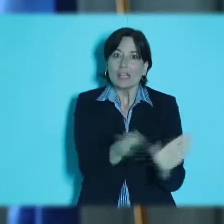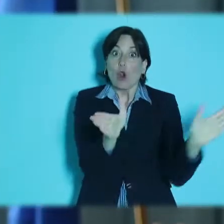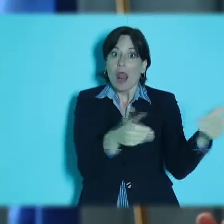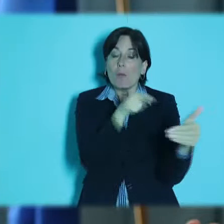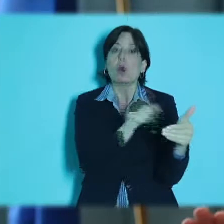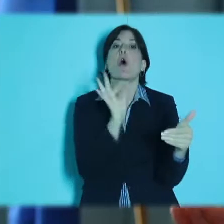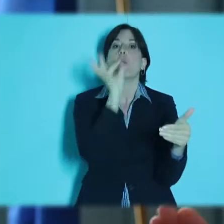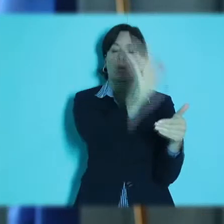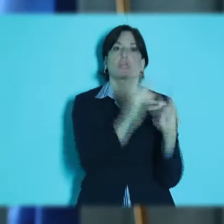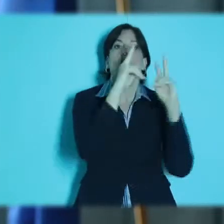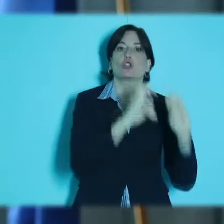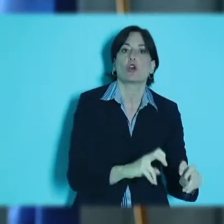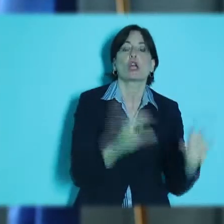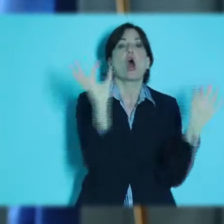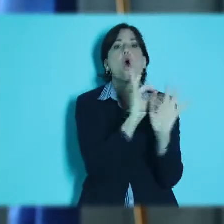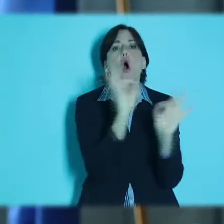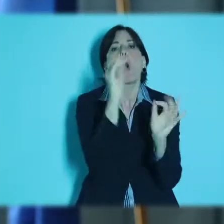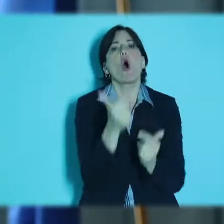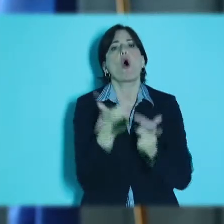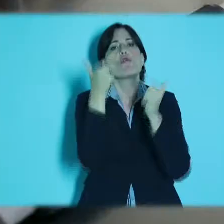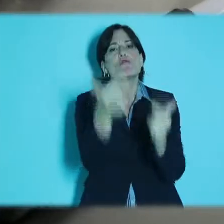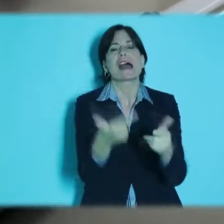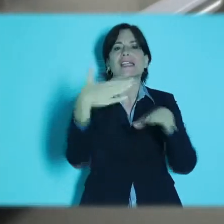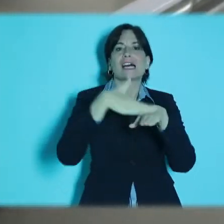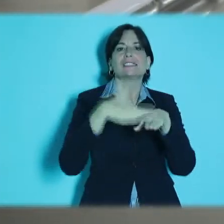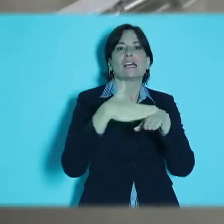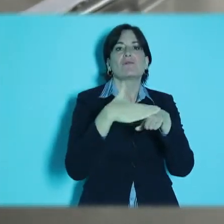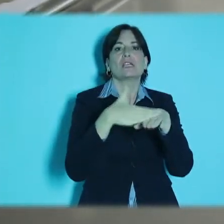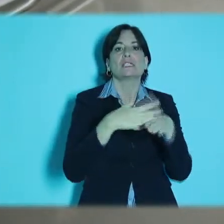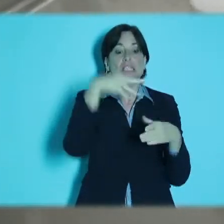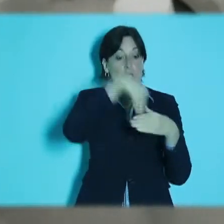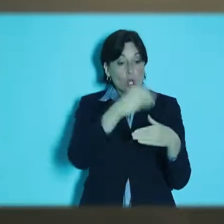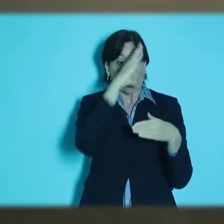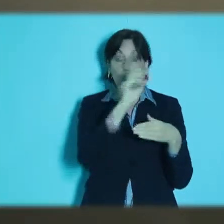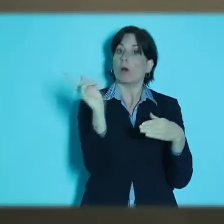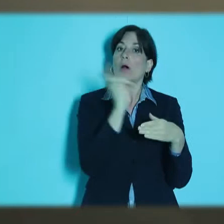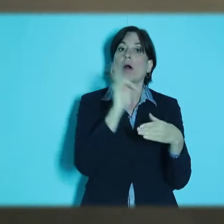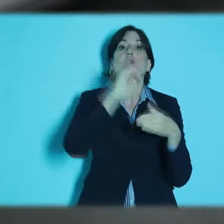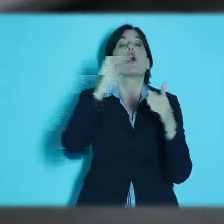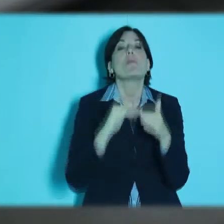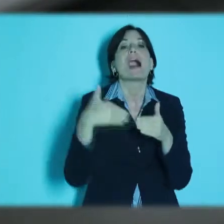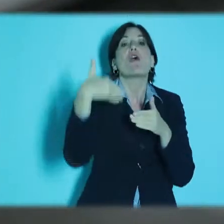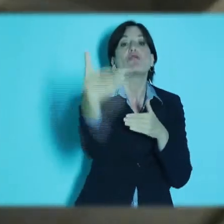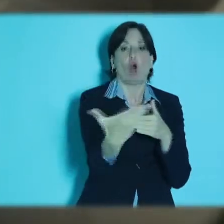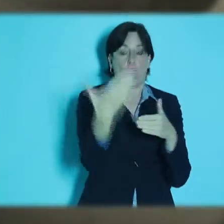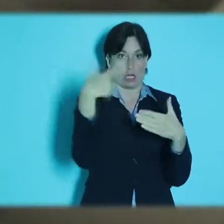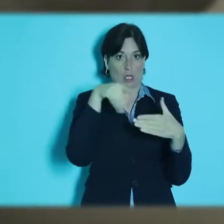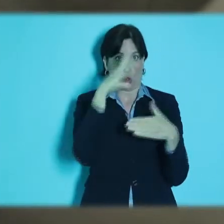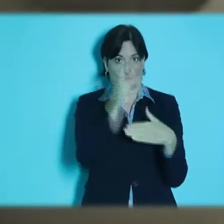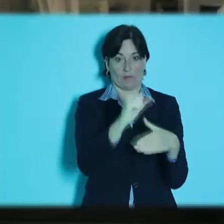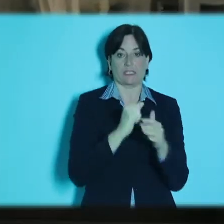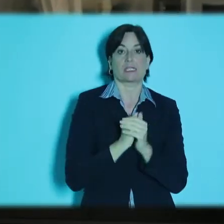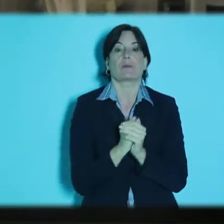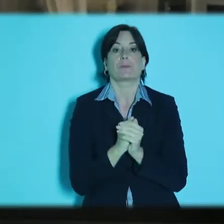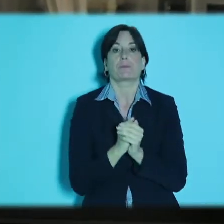destinati all'attività di ricerca e al conto terzi, quindi alla possibilità anche di